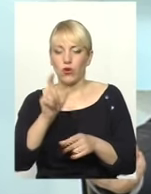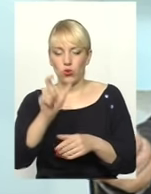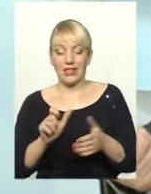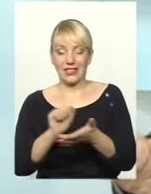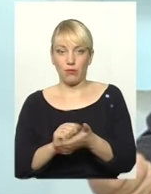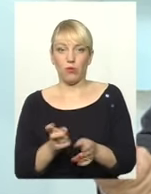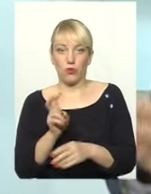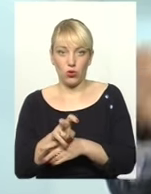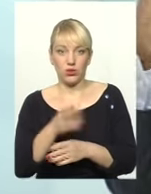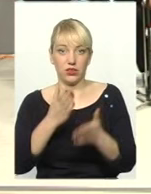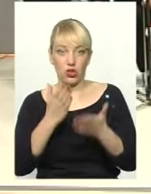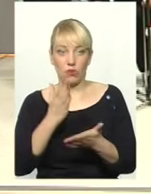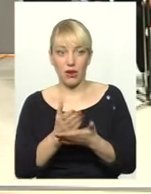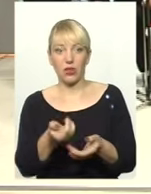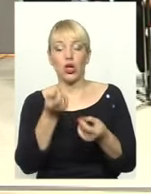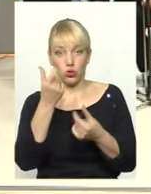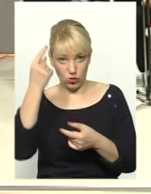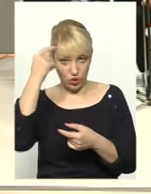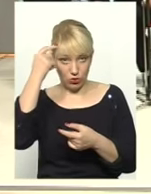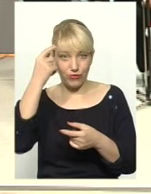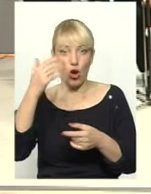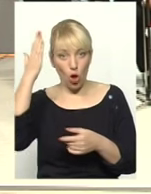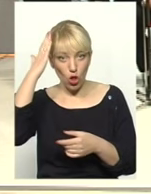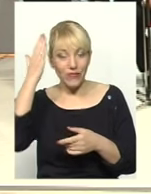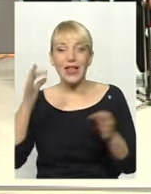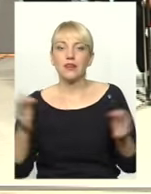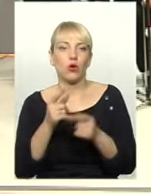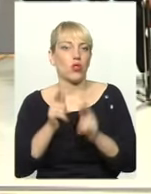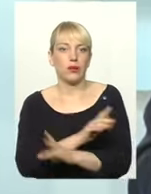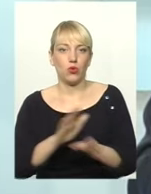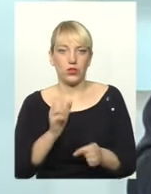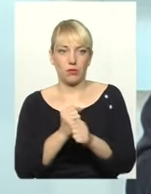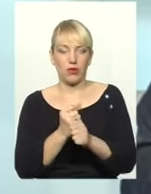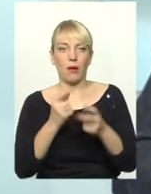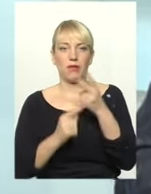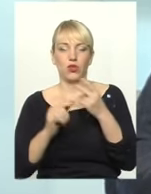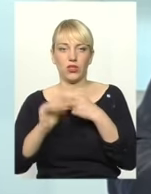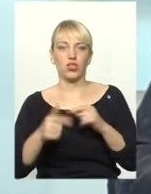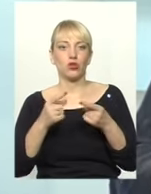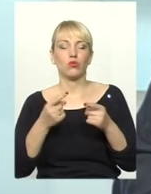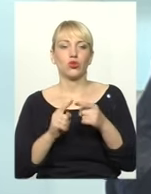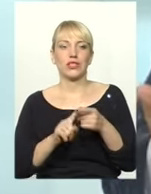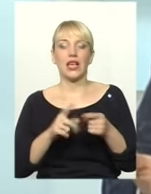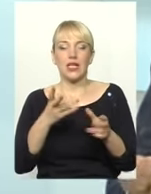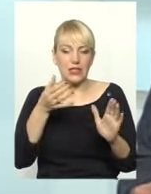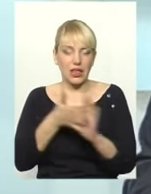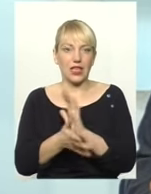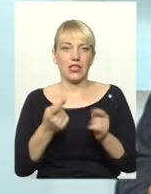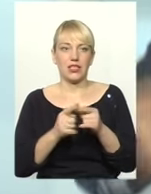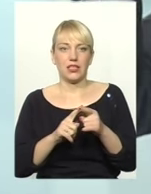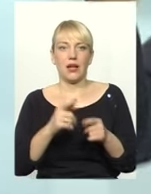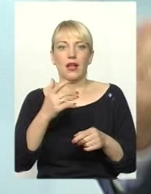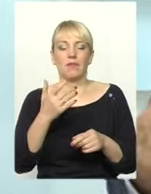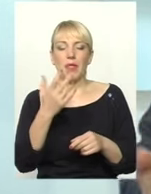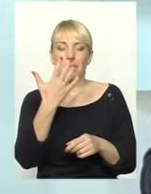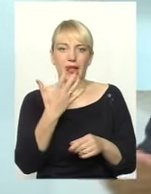приходить, якщо вона має трошки кебу в голові, та вона ніколи не погодиться працювати на півтора тисячі, тому що це може вона затратити на 5-6 днів.